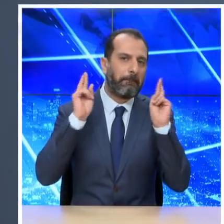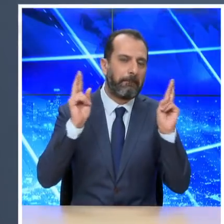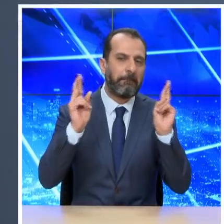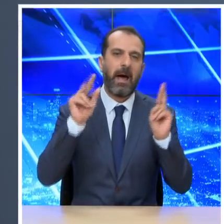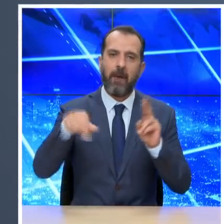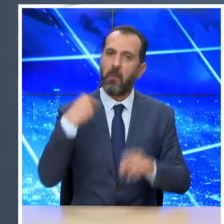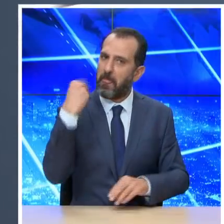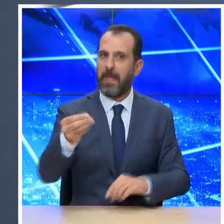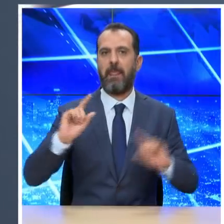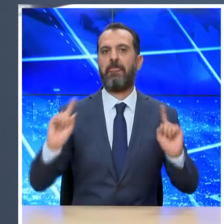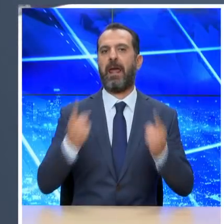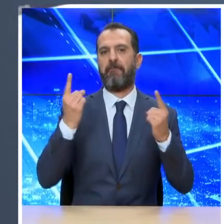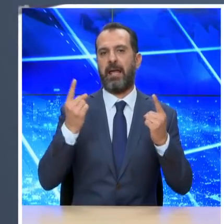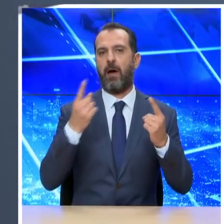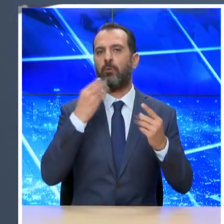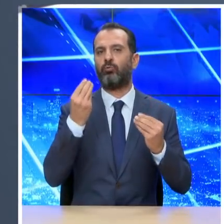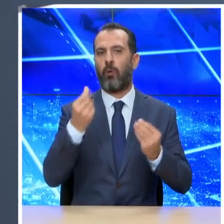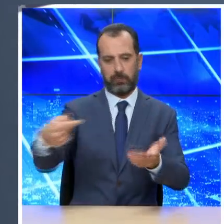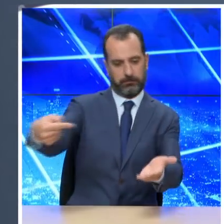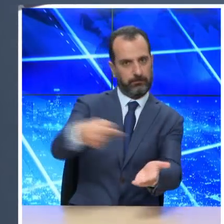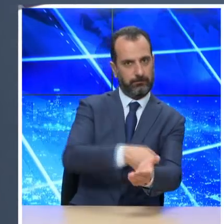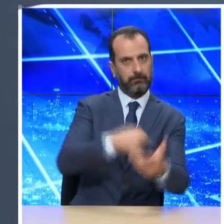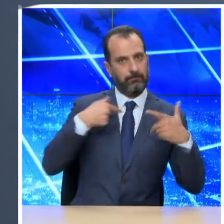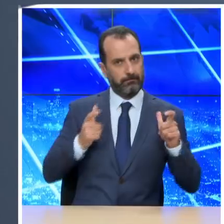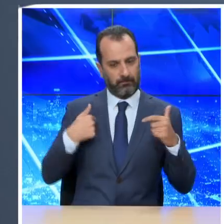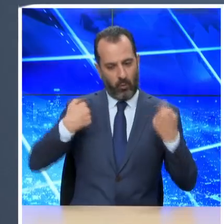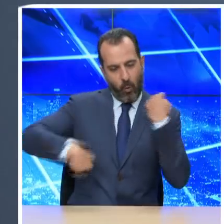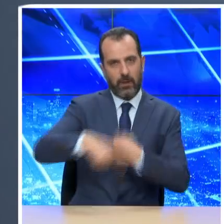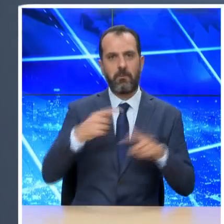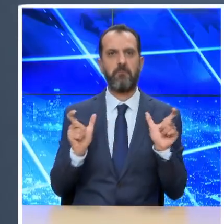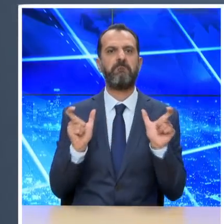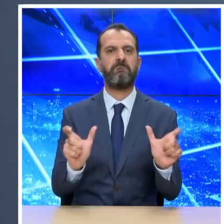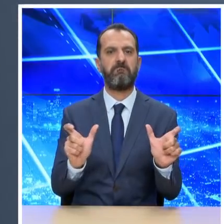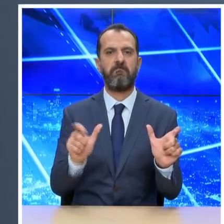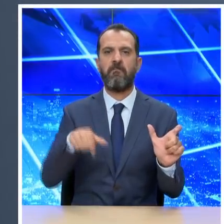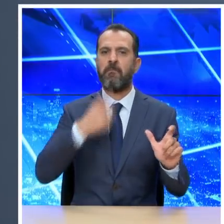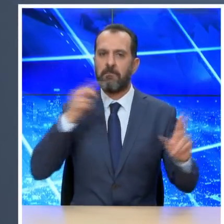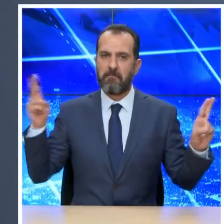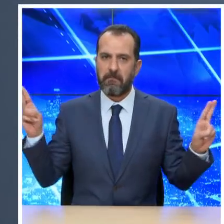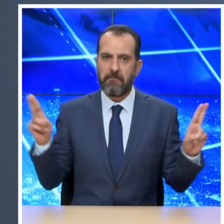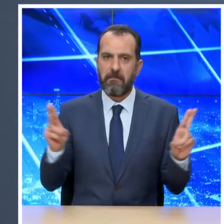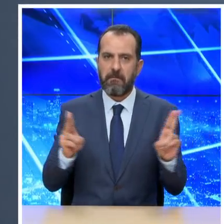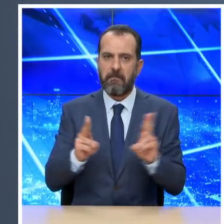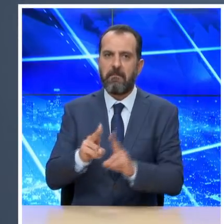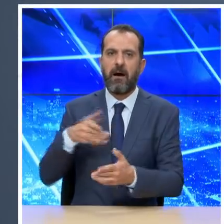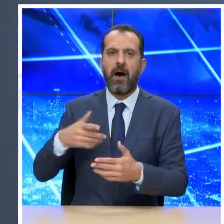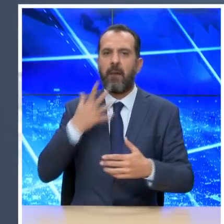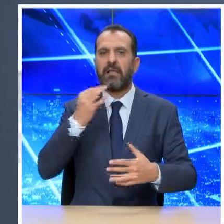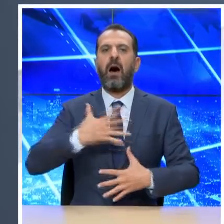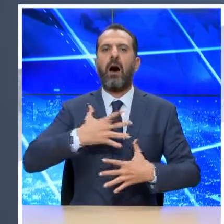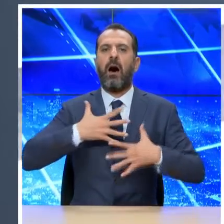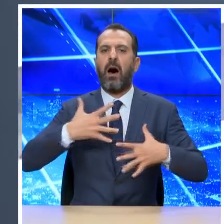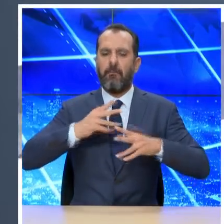αντισωμάτων. Φαίνεται λοιπόν ότι στις ασθενείς που δόθηκαν αυτά τα αντισώματα, επισπέστηκε δραματικά η κάθαρση του ιού από τον απνευστικό σύστημα.